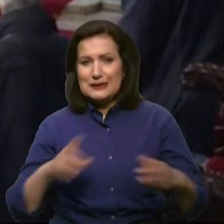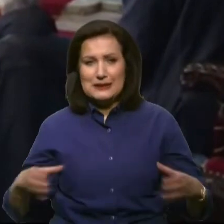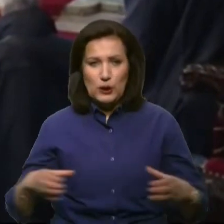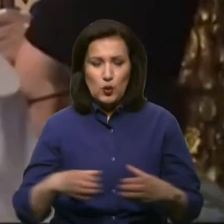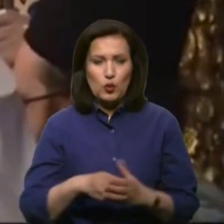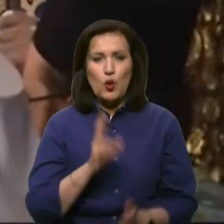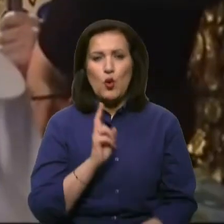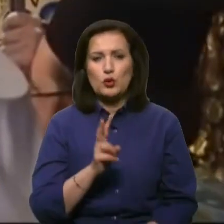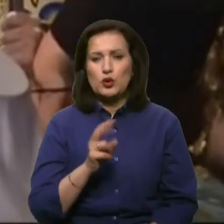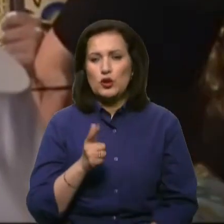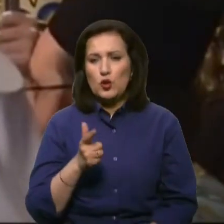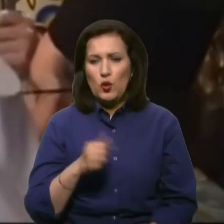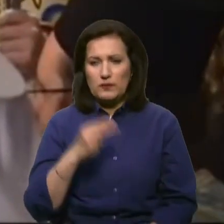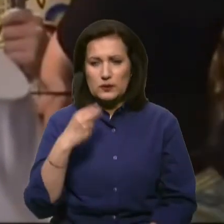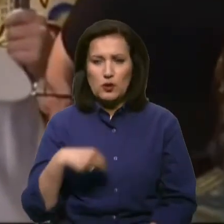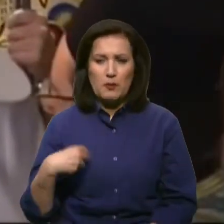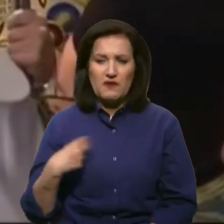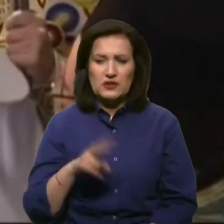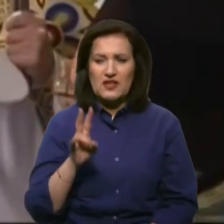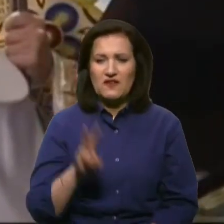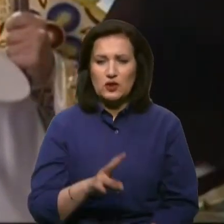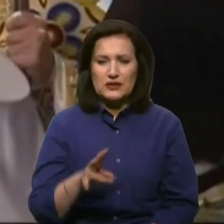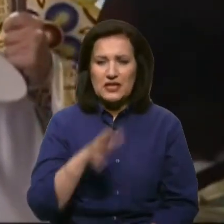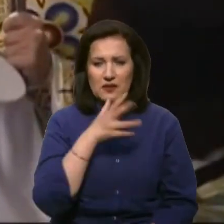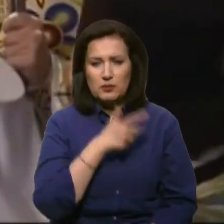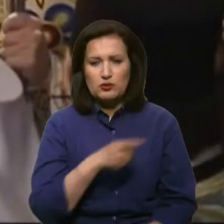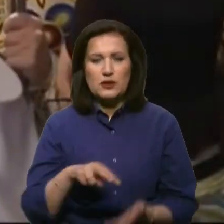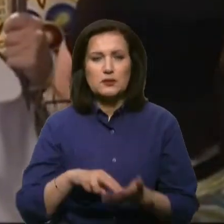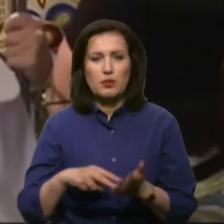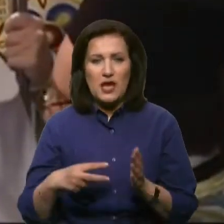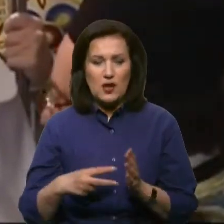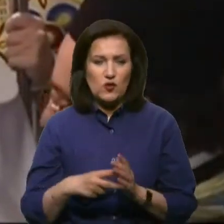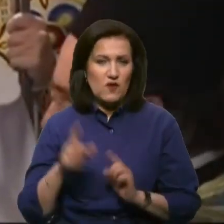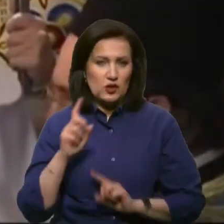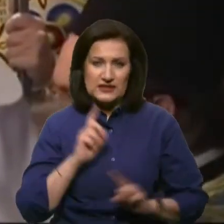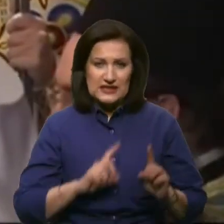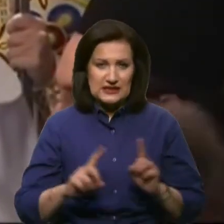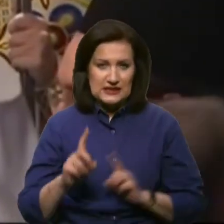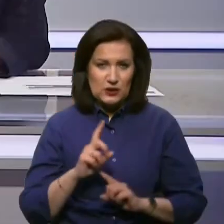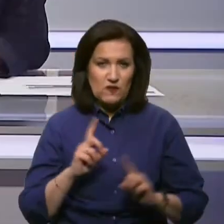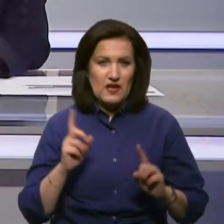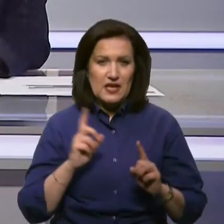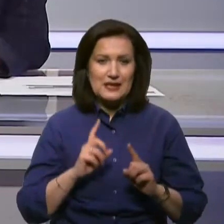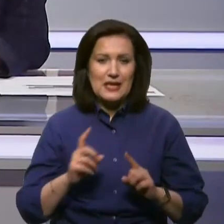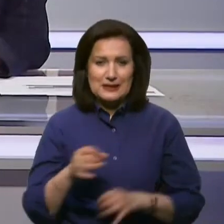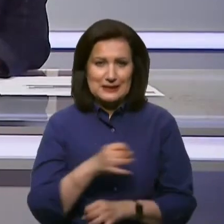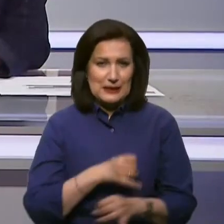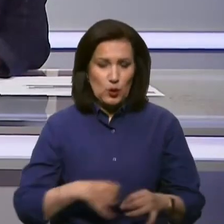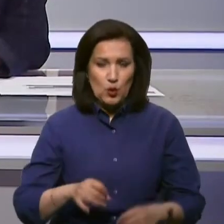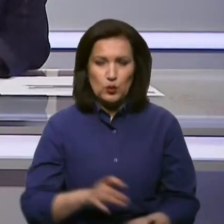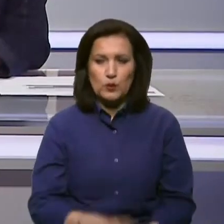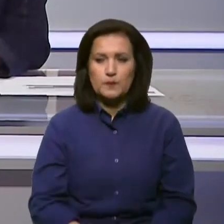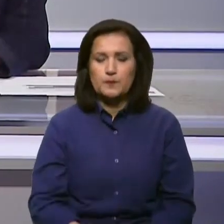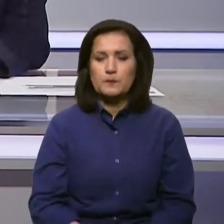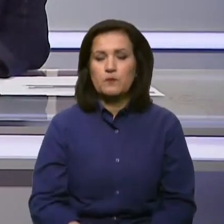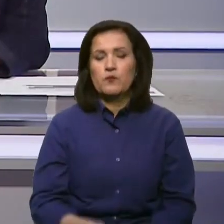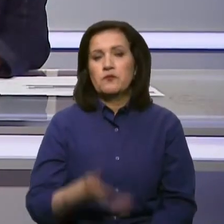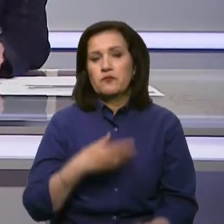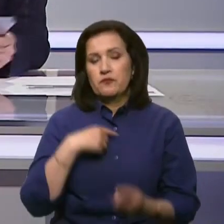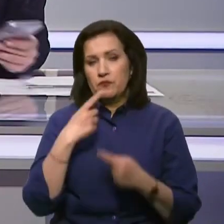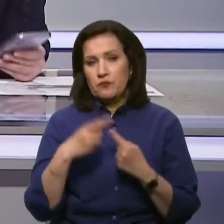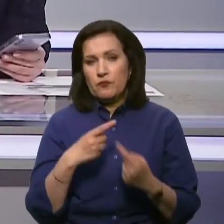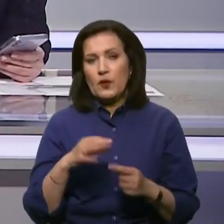Константинопольської Православної Церкви під час планового засідання синоду. Ми